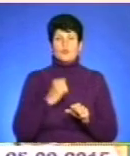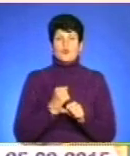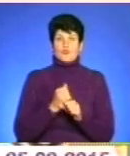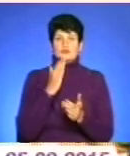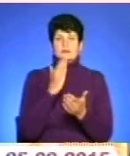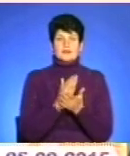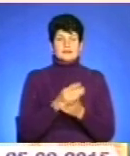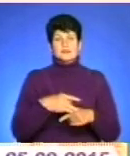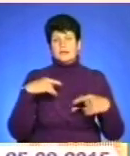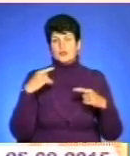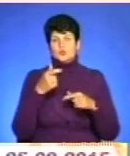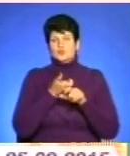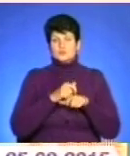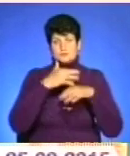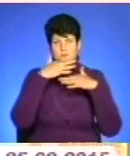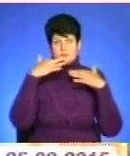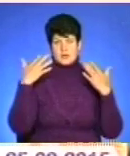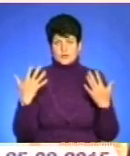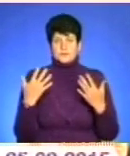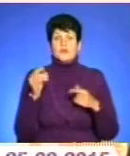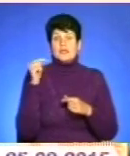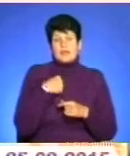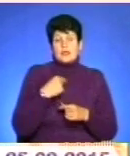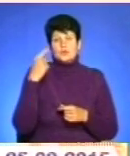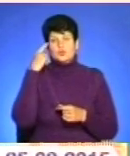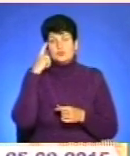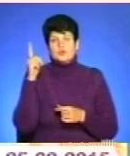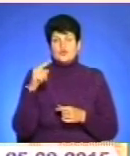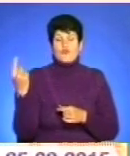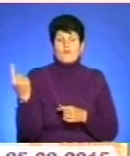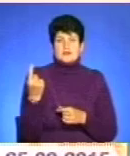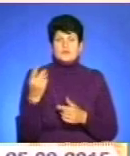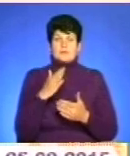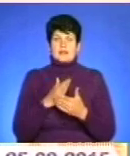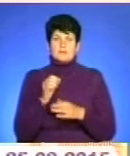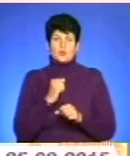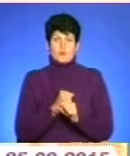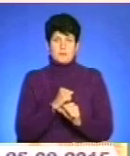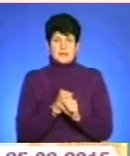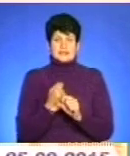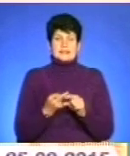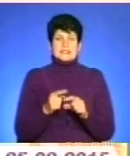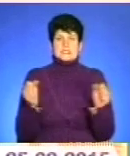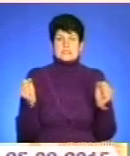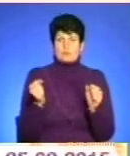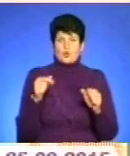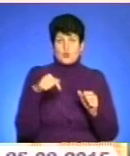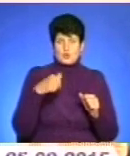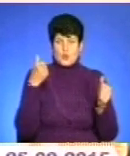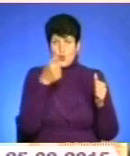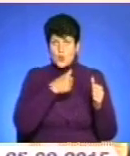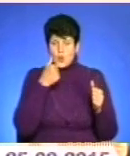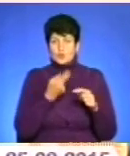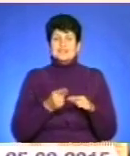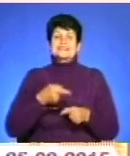надзвичайно багато. Я думаю, що найперше, що мали б ми робити вже зимою цього року, це дійсно